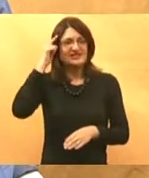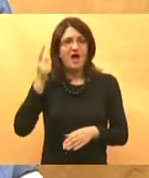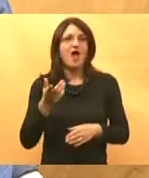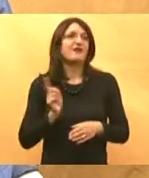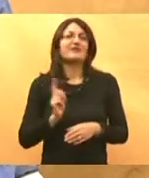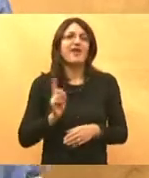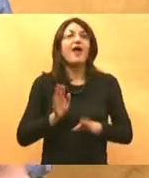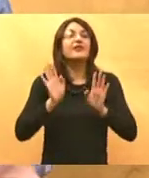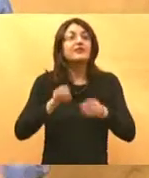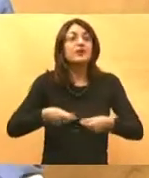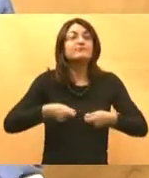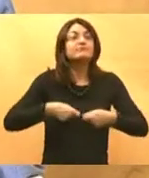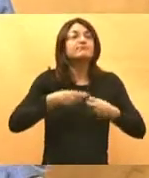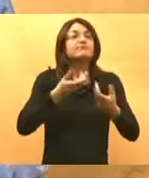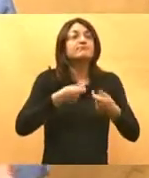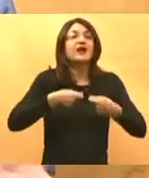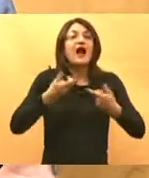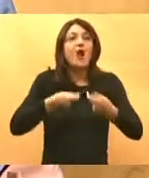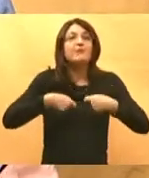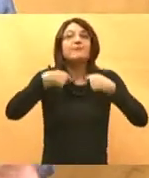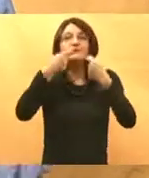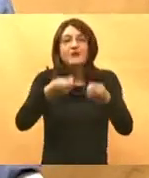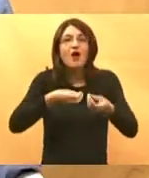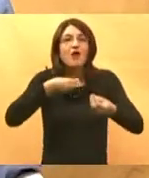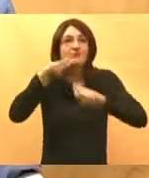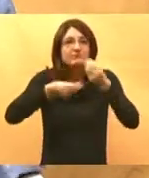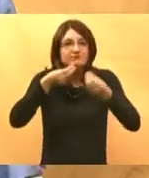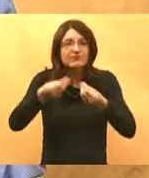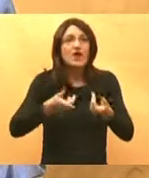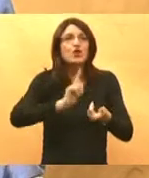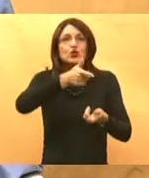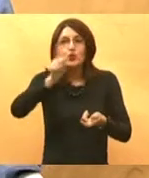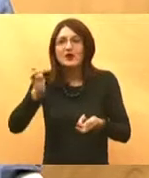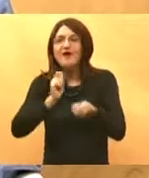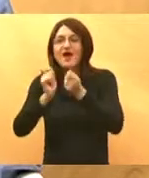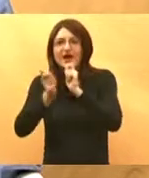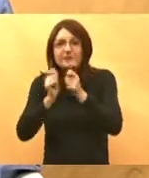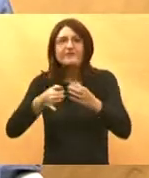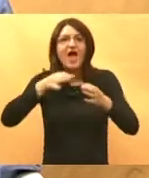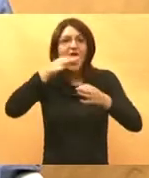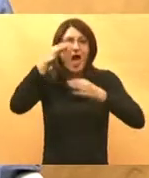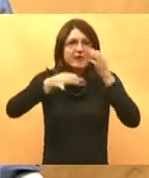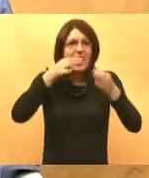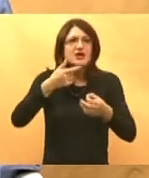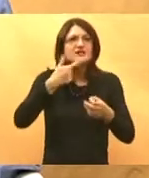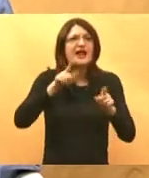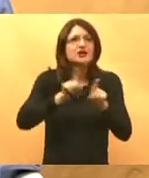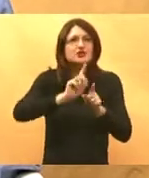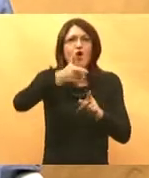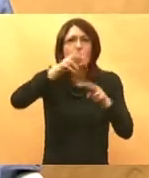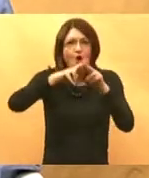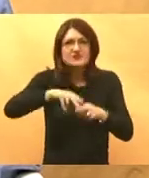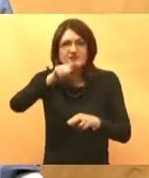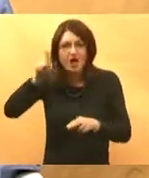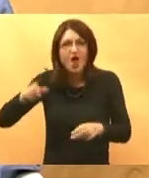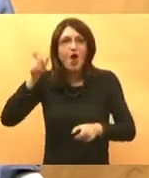misli dat na uvid, kak se kaže, peer review, znači review analizi ljudi iz stručnjaka iz tog istog područja, pa da da mu još